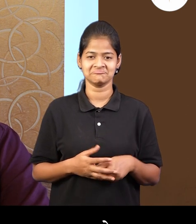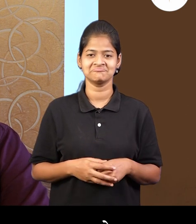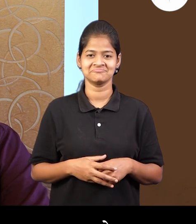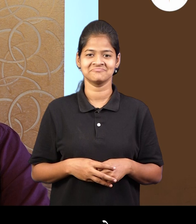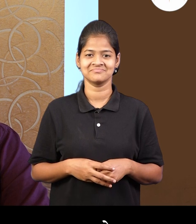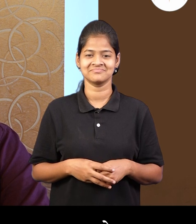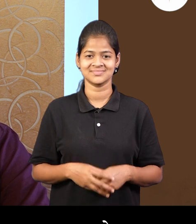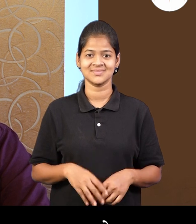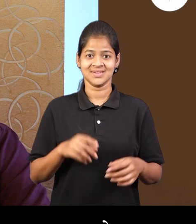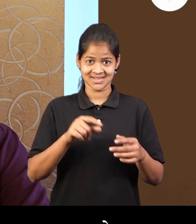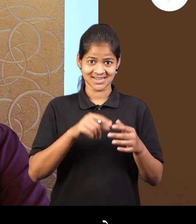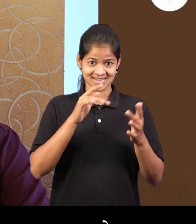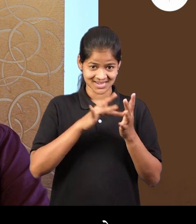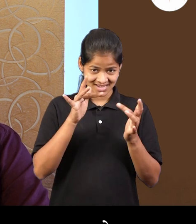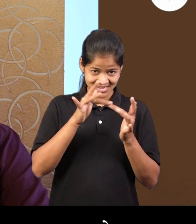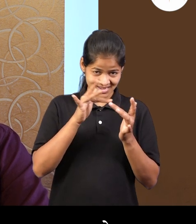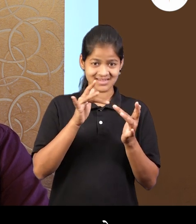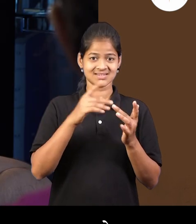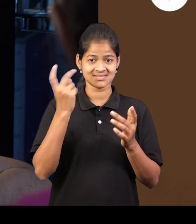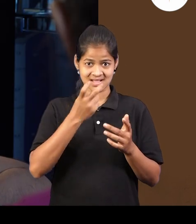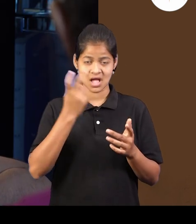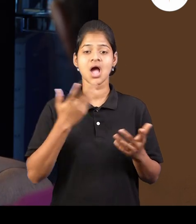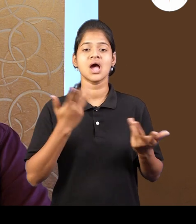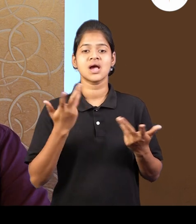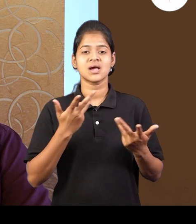मजे केंद्र बिंदू कसा शोधायचा हा प्रश्ण है तुम्छा